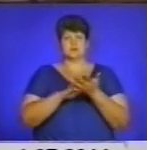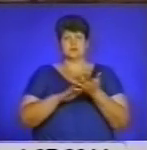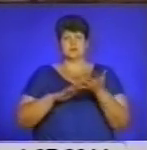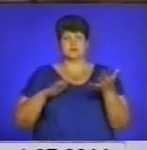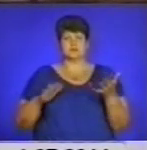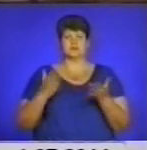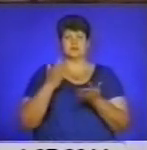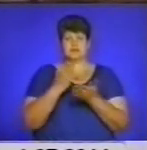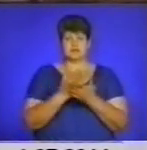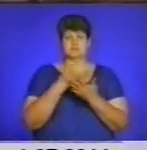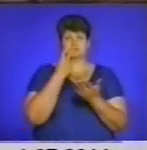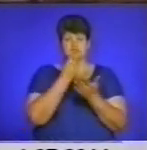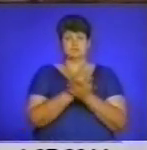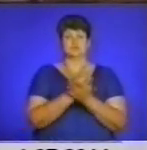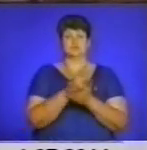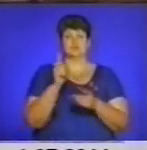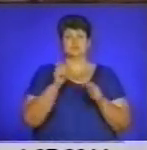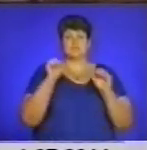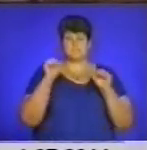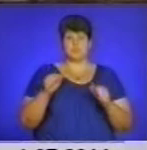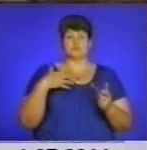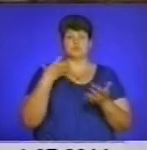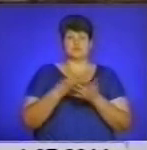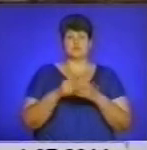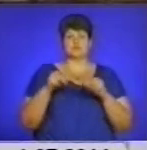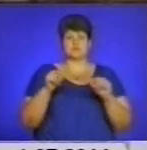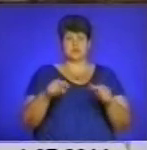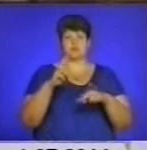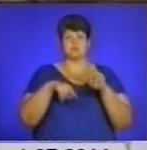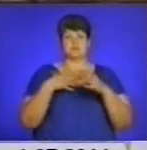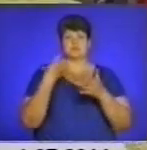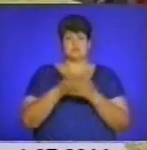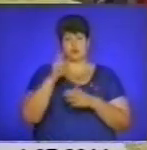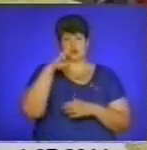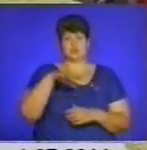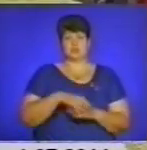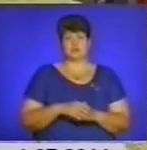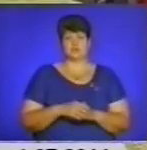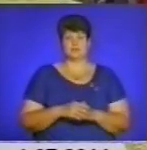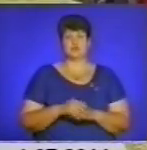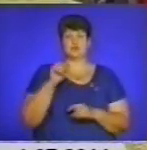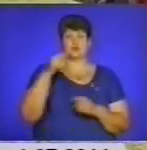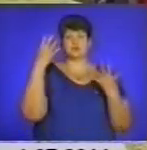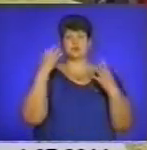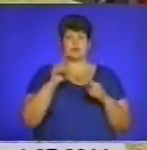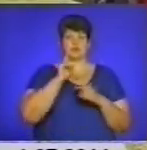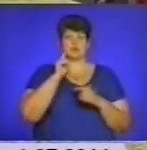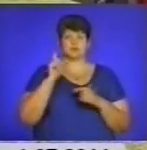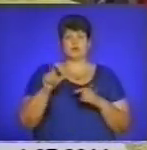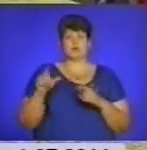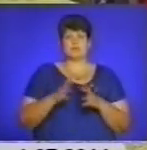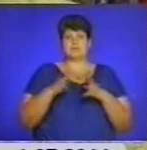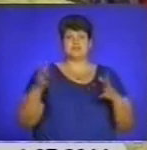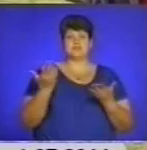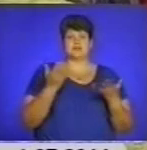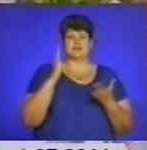впевнено демонструє нам, що ми можемо на своїй землі побудувати свою державу. Сьогодні найдостонніші молоді люди, більша частина